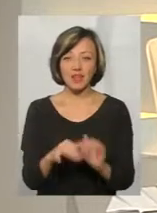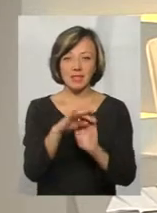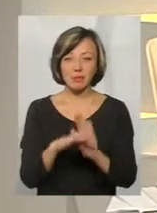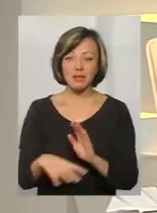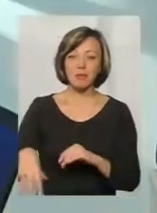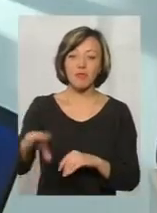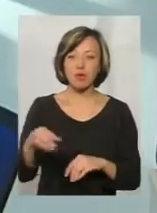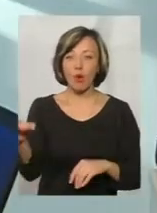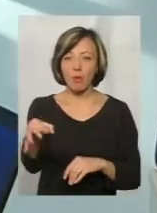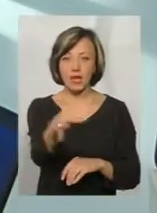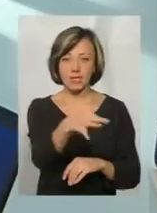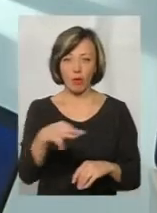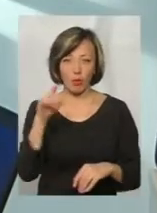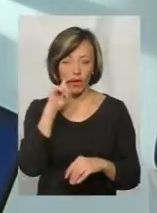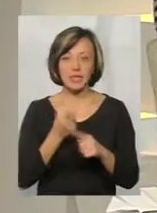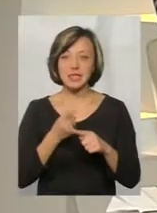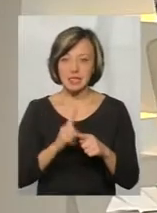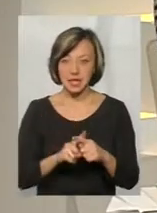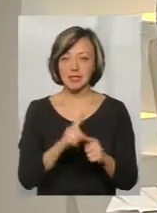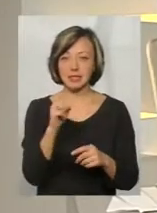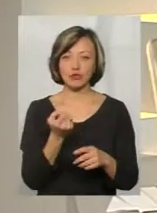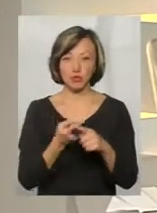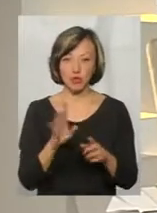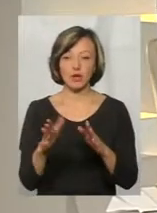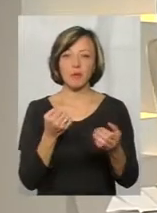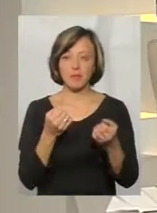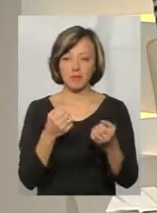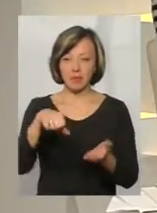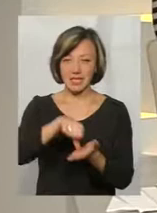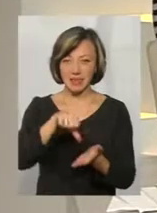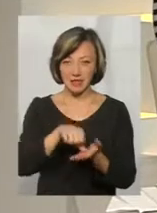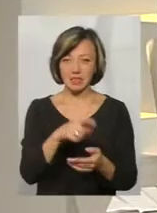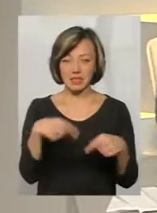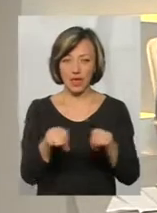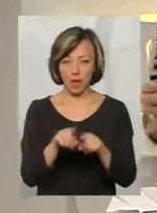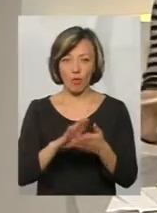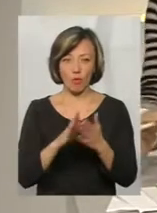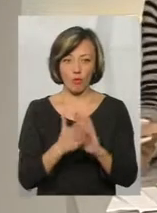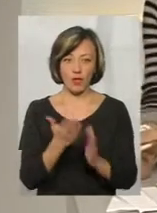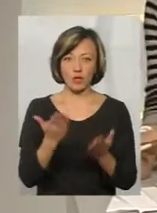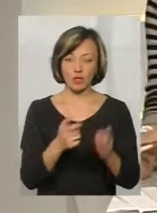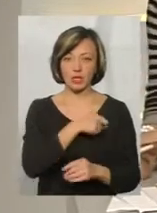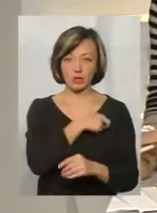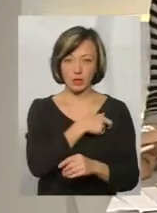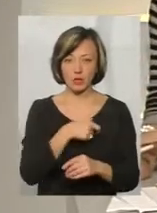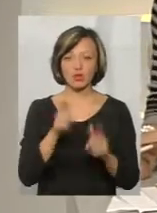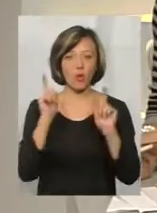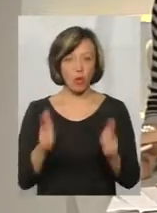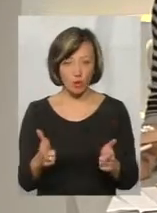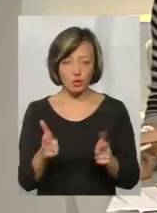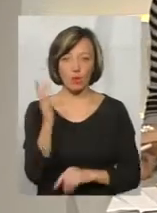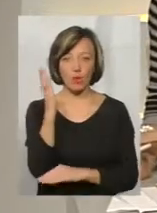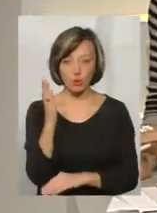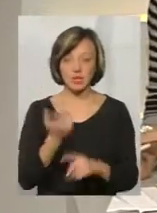по всіх областях України. Тобто оце, за що ви говорили, буде представництво за таких умов, якщо депутати зголосяться,